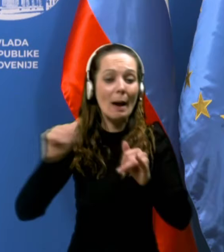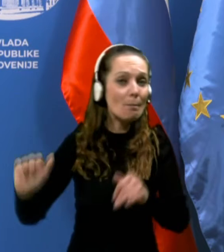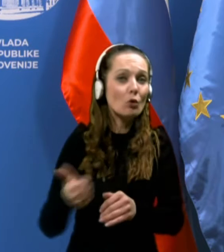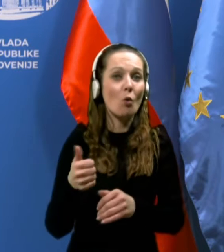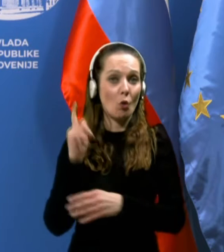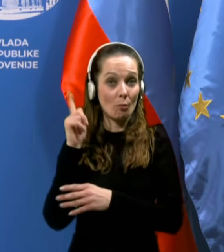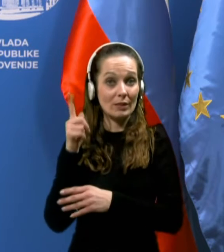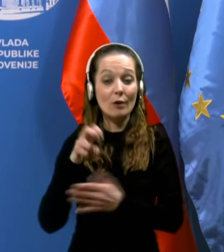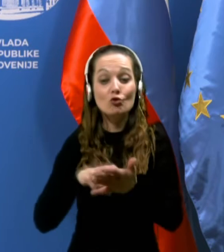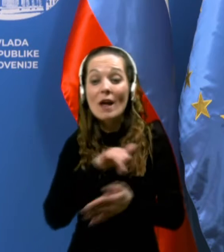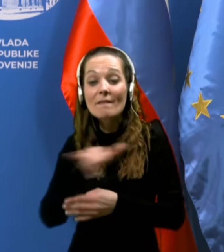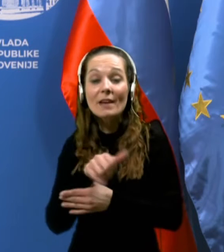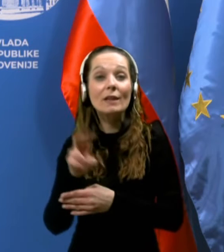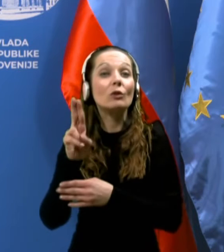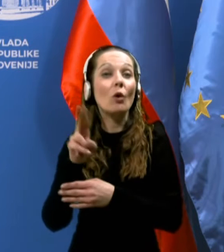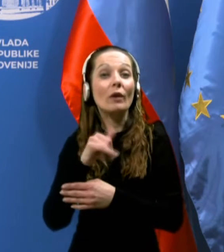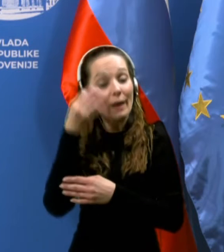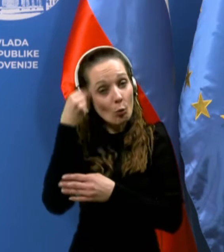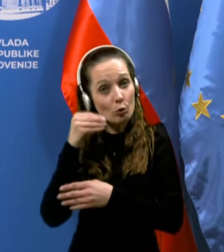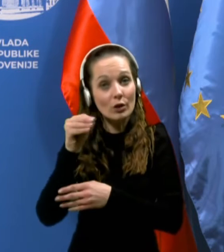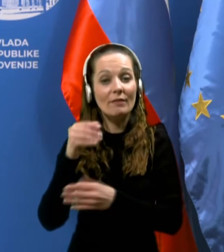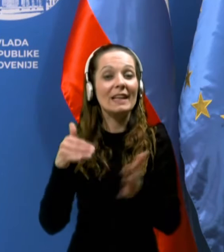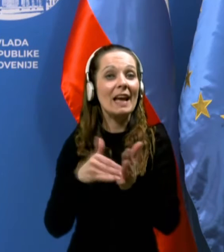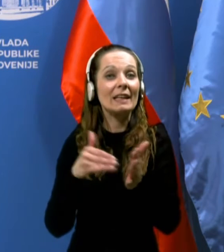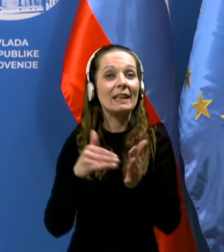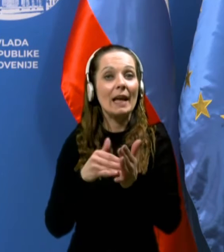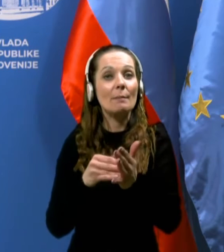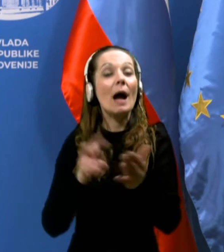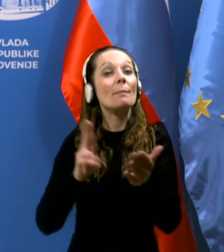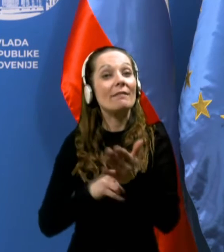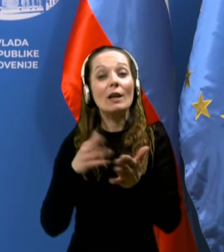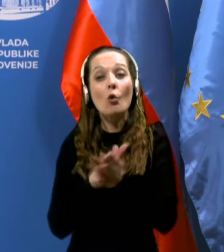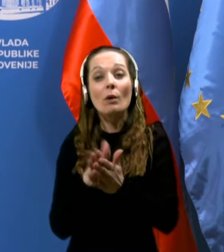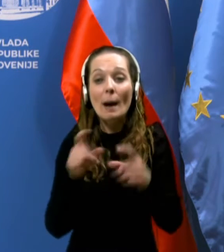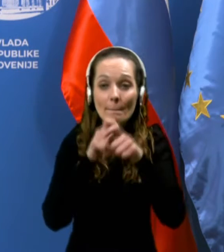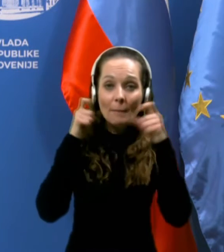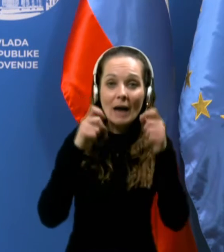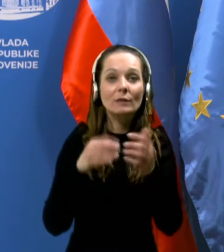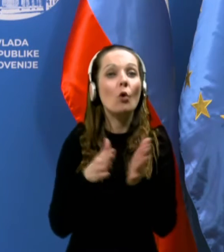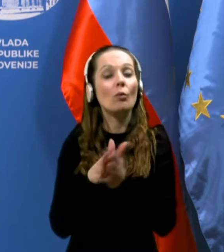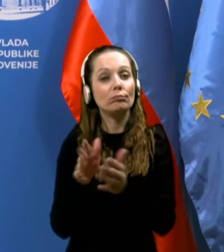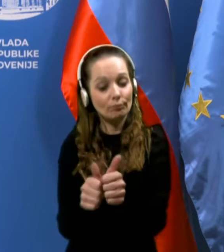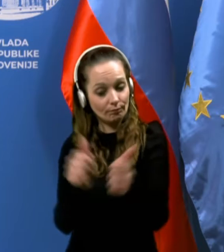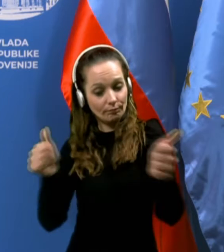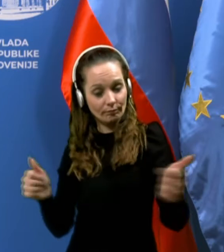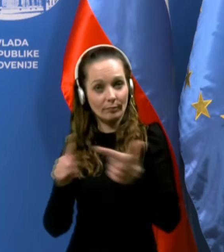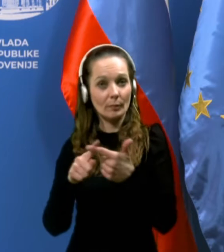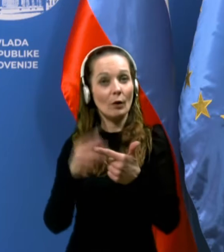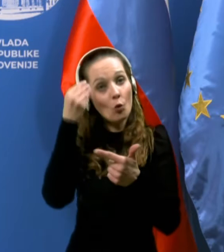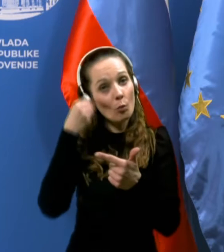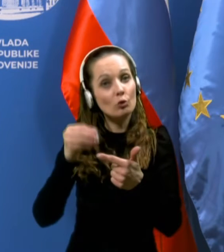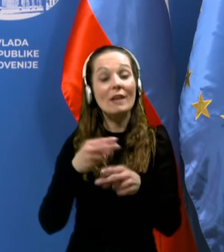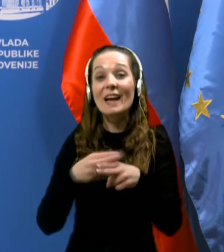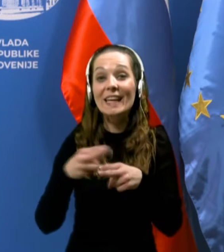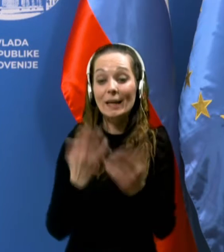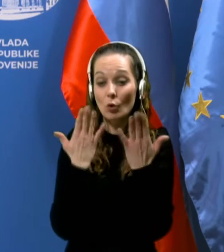upozarjam, še vedno so na mestu, še vedno je treba pravilno uporabljati masko, držati distanco, upoštevati higieno